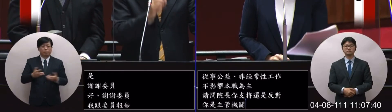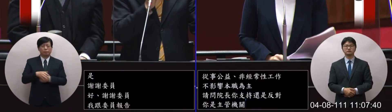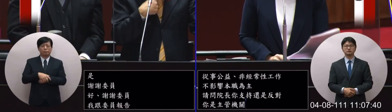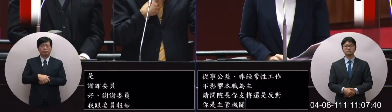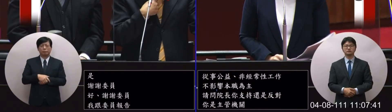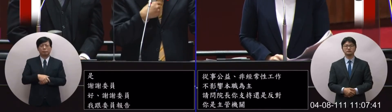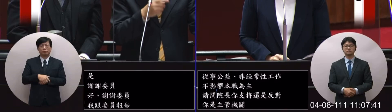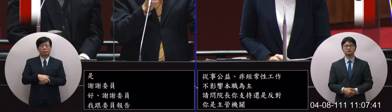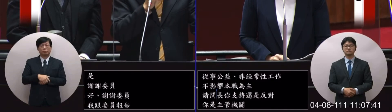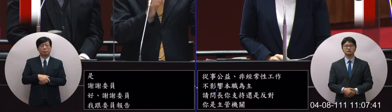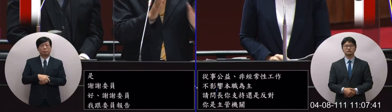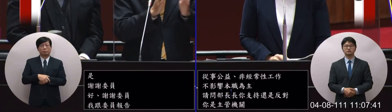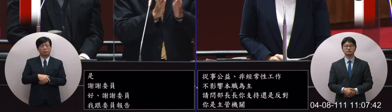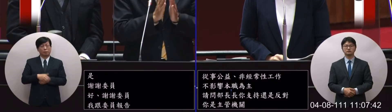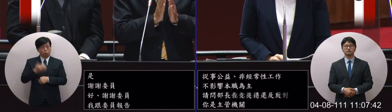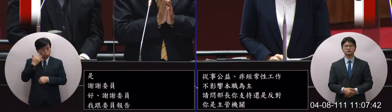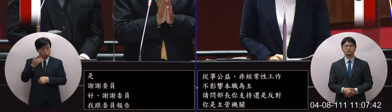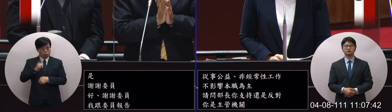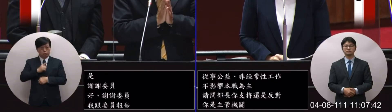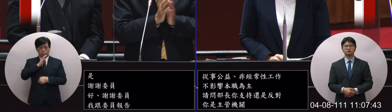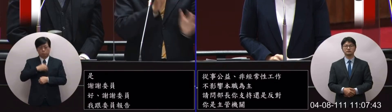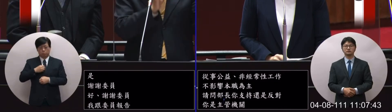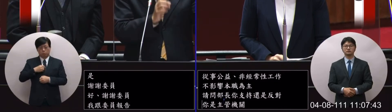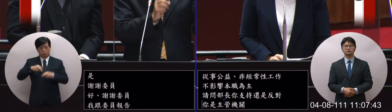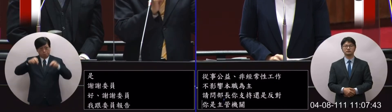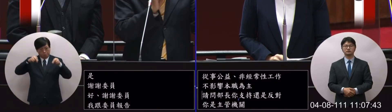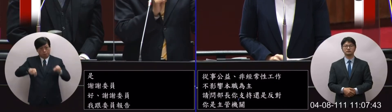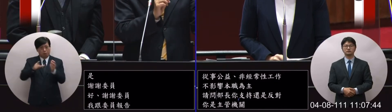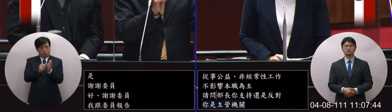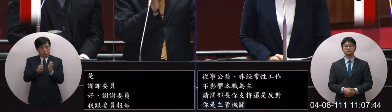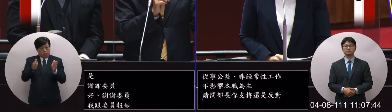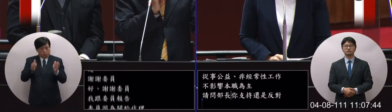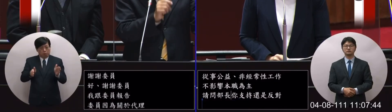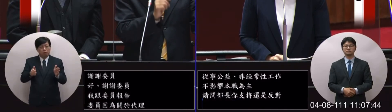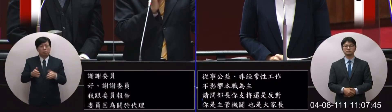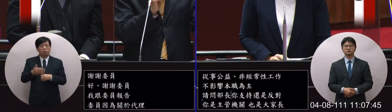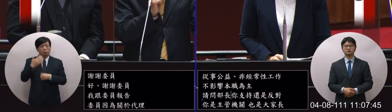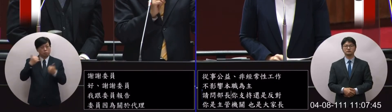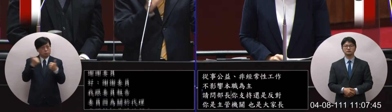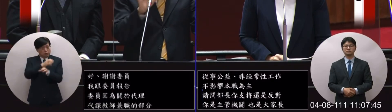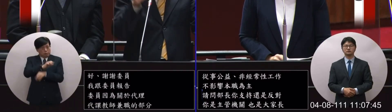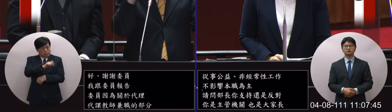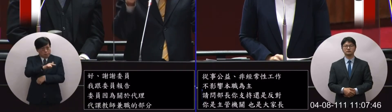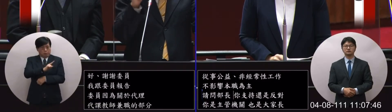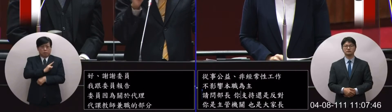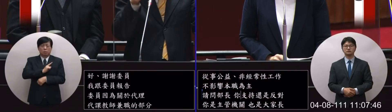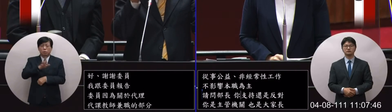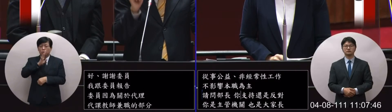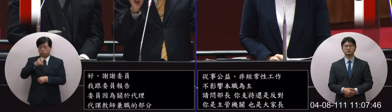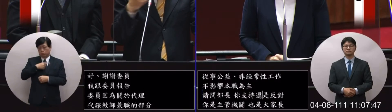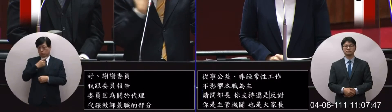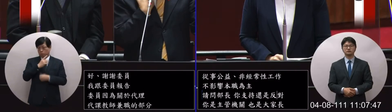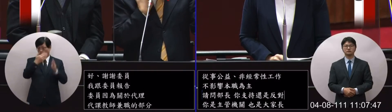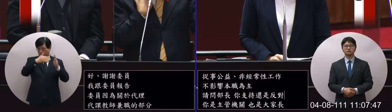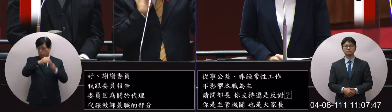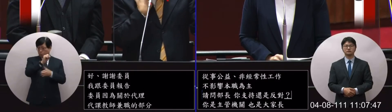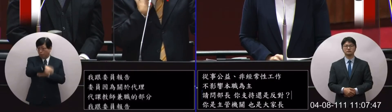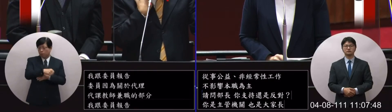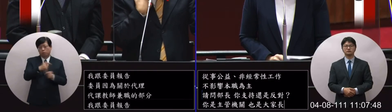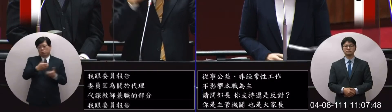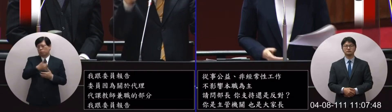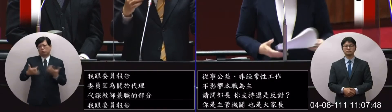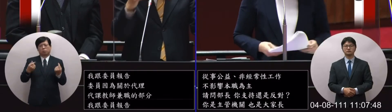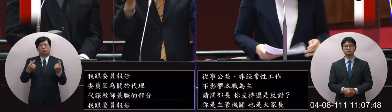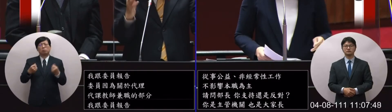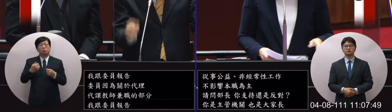告基本上只要他是在聘期間如果代課的老師有得到服務機關的同意因為公務人員也是